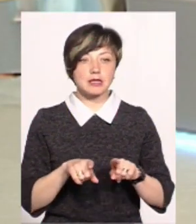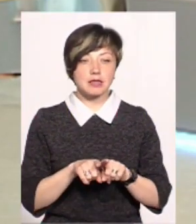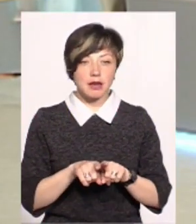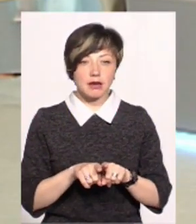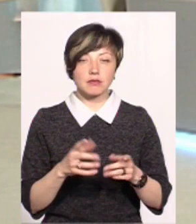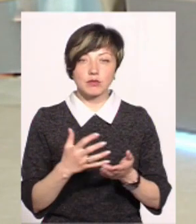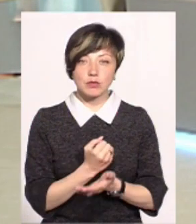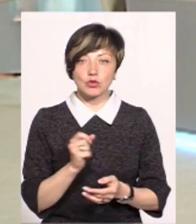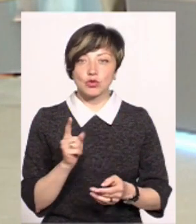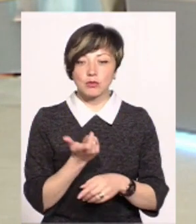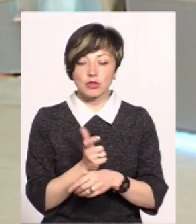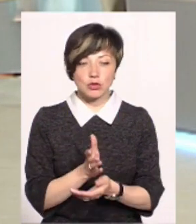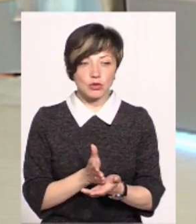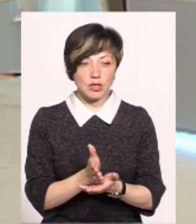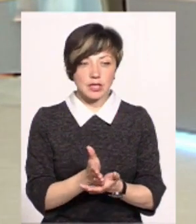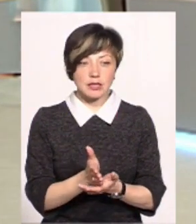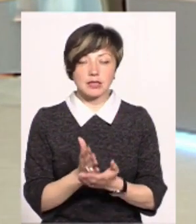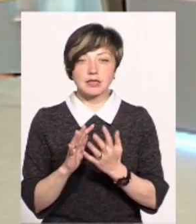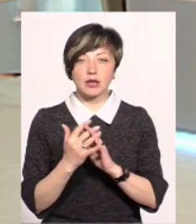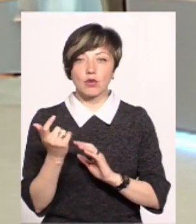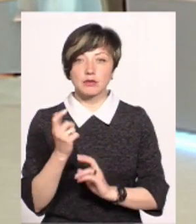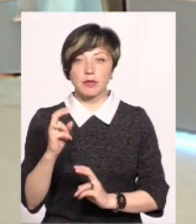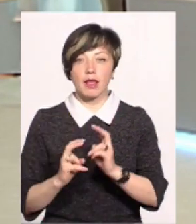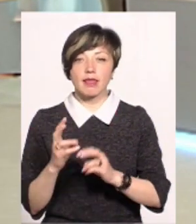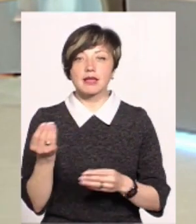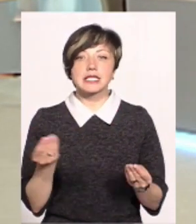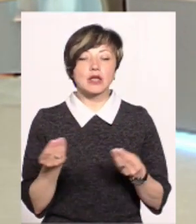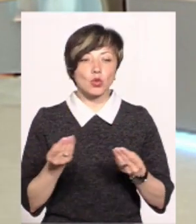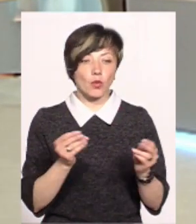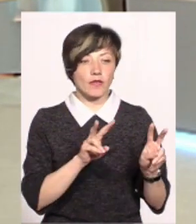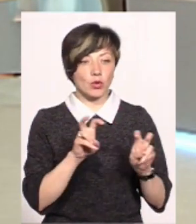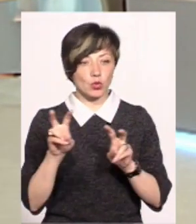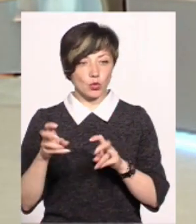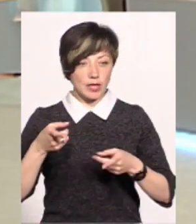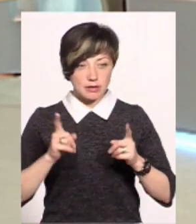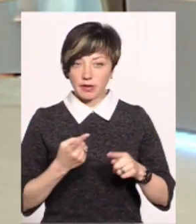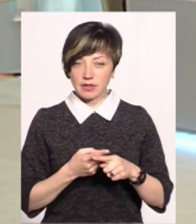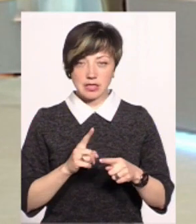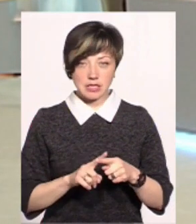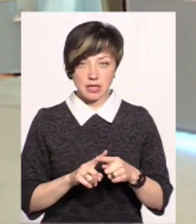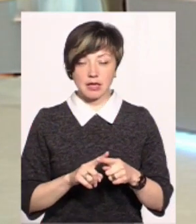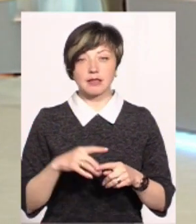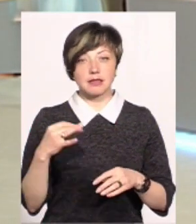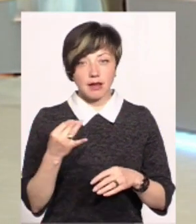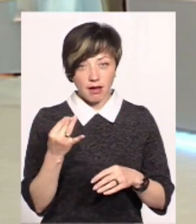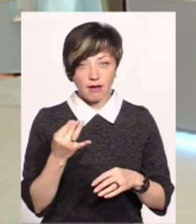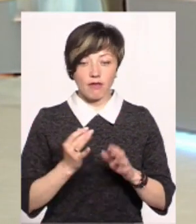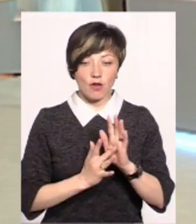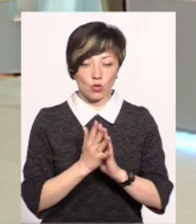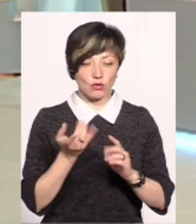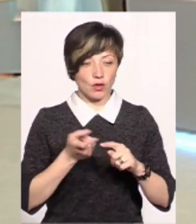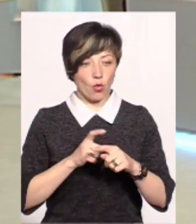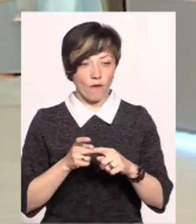культура склалася, що більше орієнтованість з госпідприємства на зернові культури. Але насправді ця ніша є цікава і